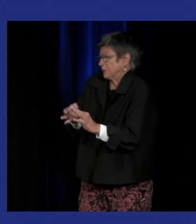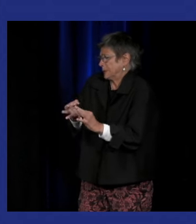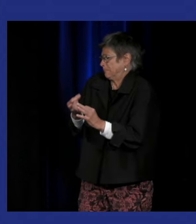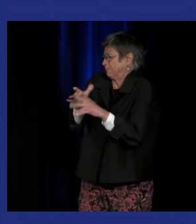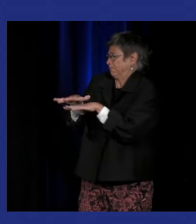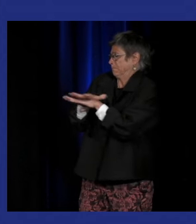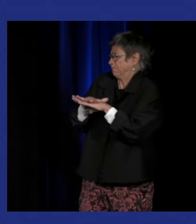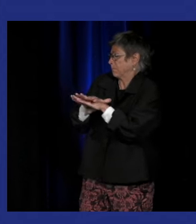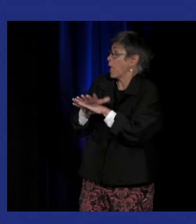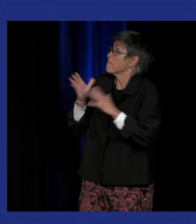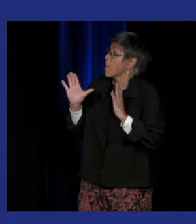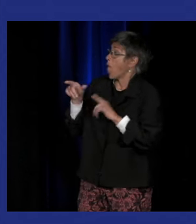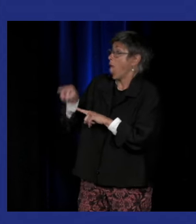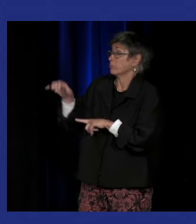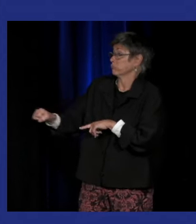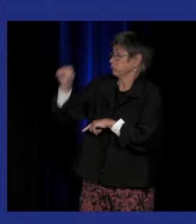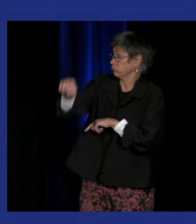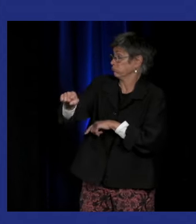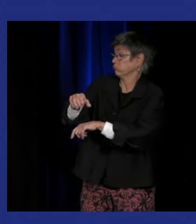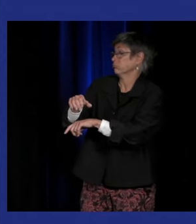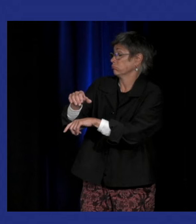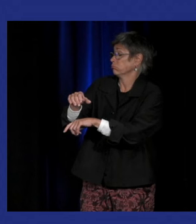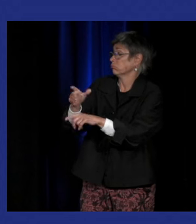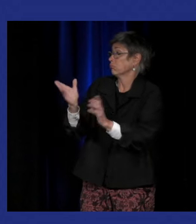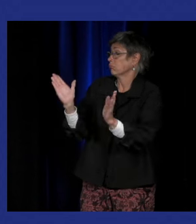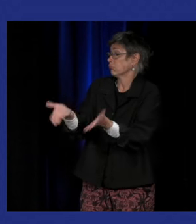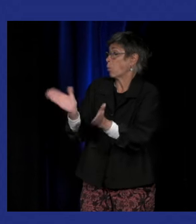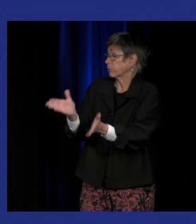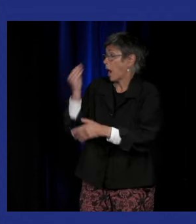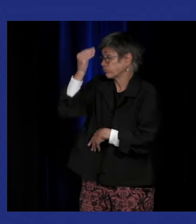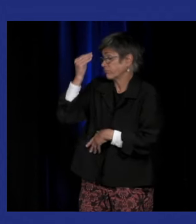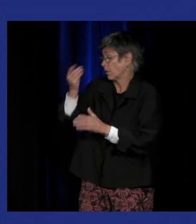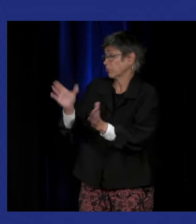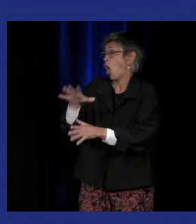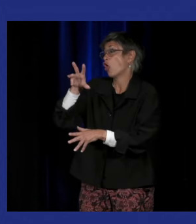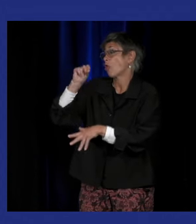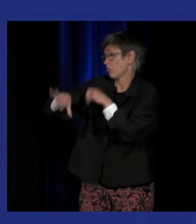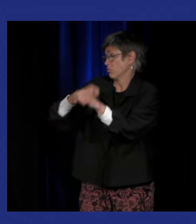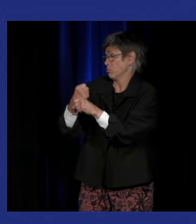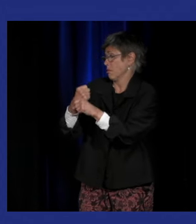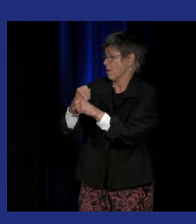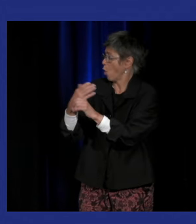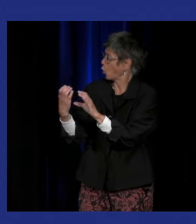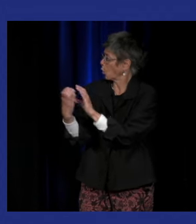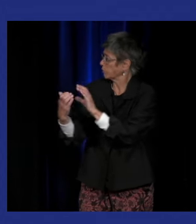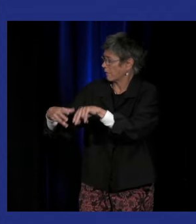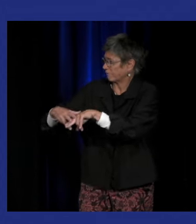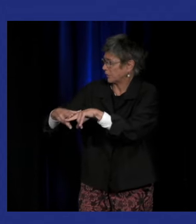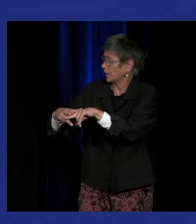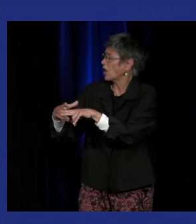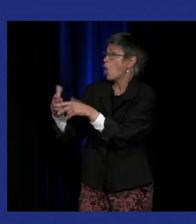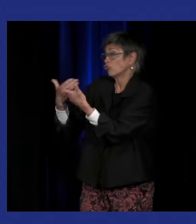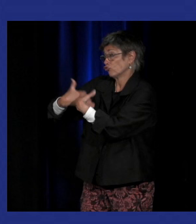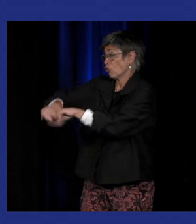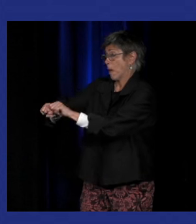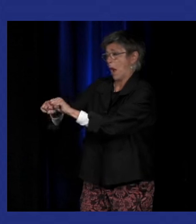ce qu'on sait c'est qu'elle a été internée pendant 30 ans dans un hôpital psychiatrique sans communication sans langue des signes séparée de sa soeur